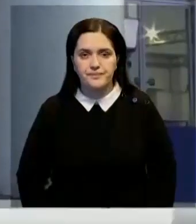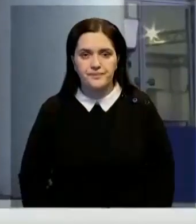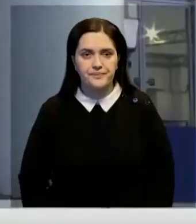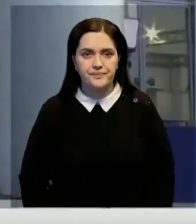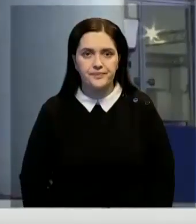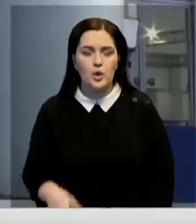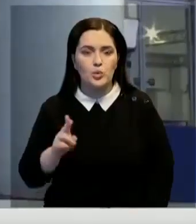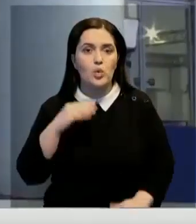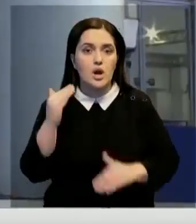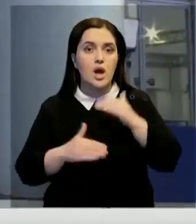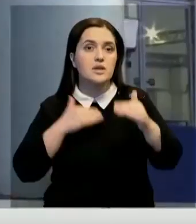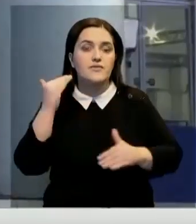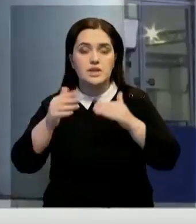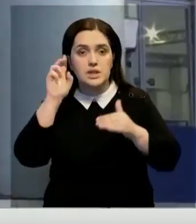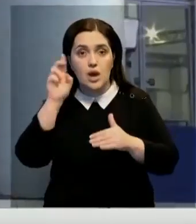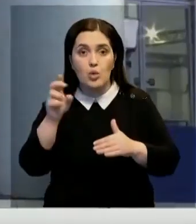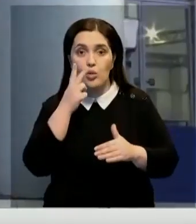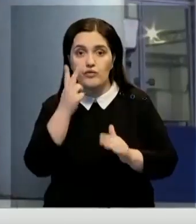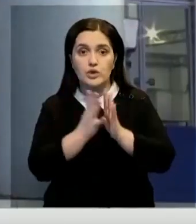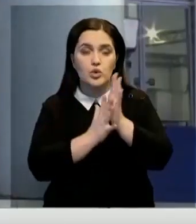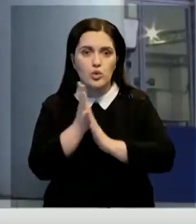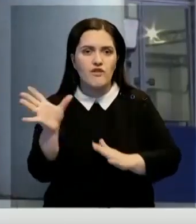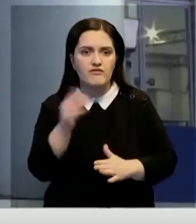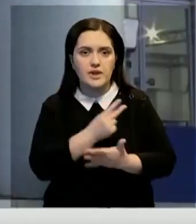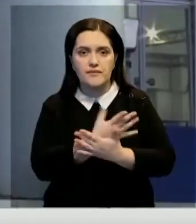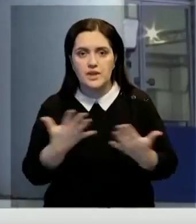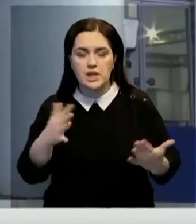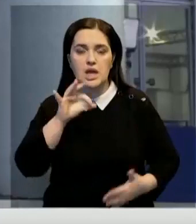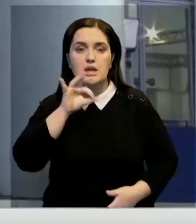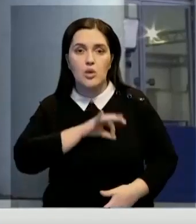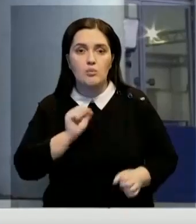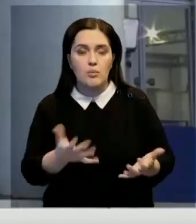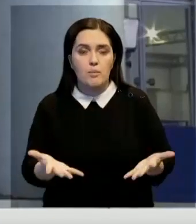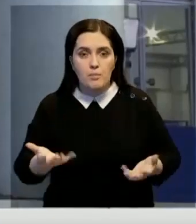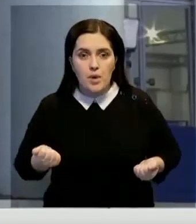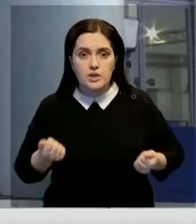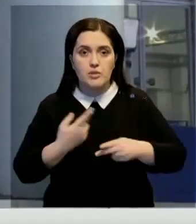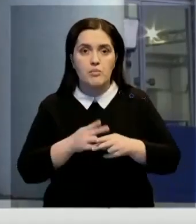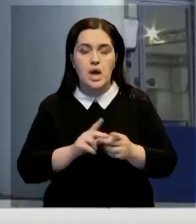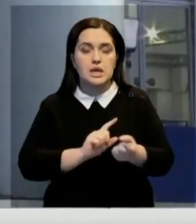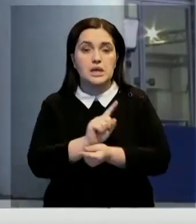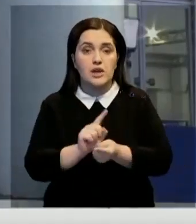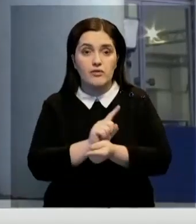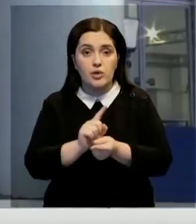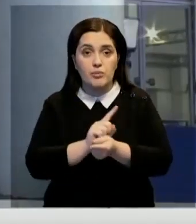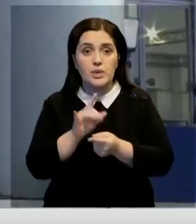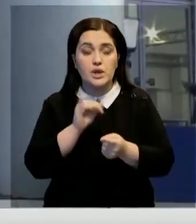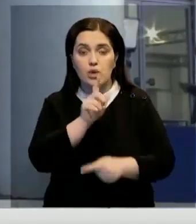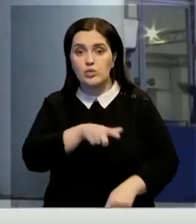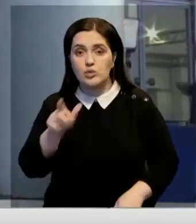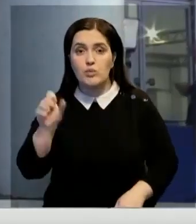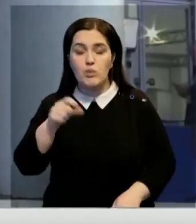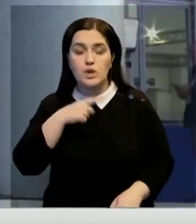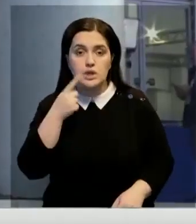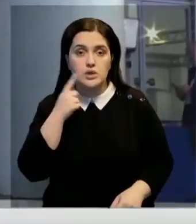Развивающиеся страны увидят значительный рост всех видов доходов, которые они смогут получить в результате этих реформ. И в конце концов, люди могут сказать,